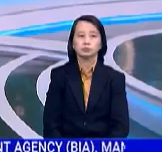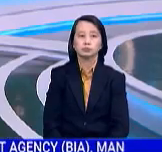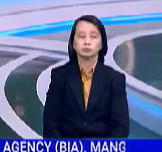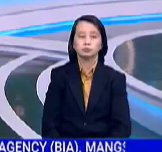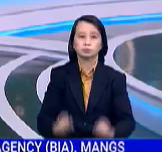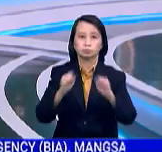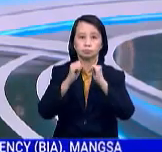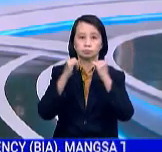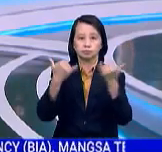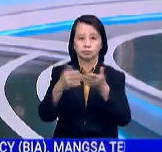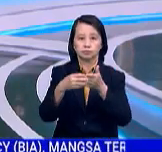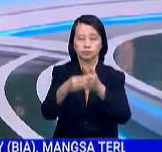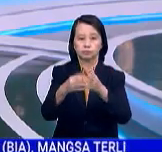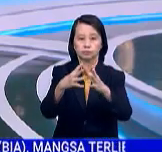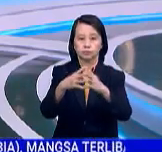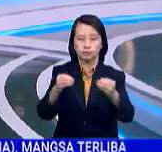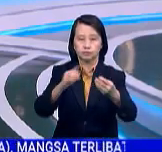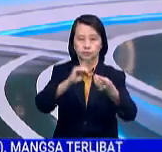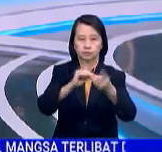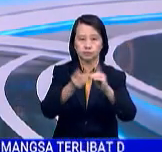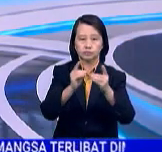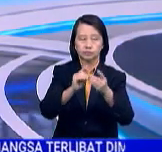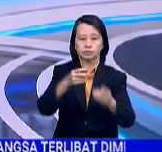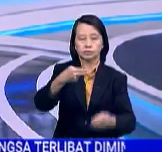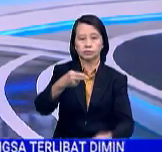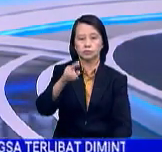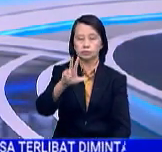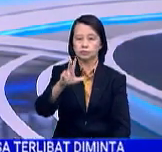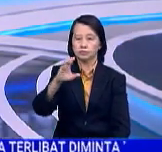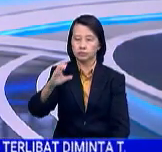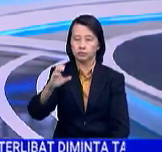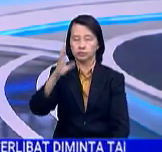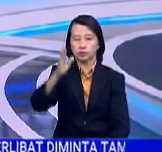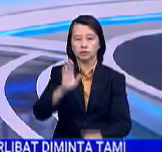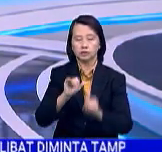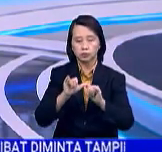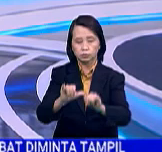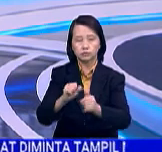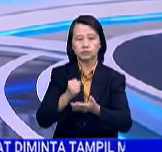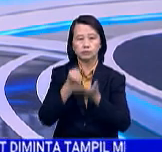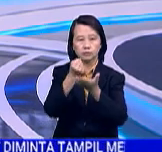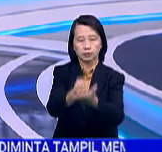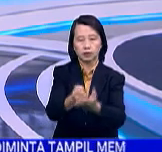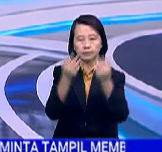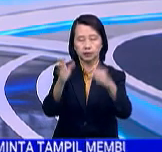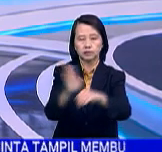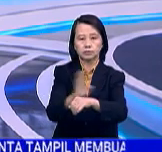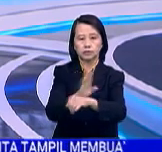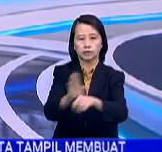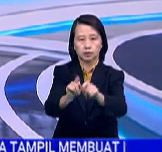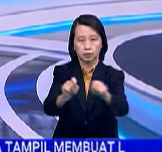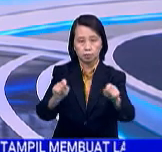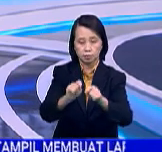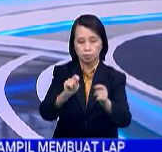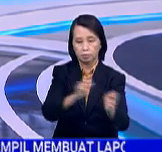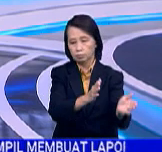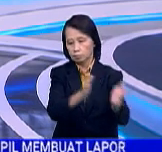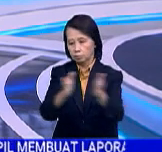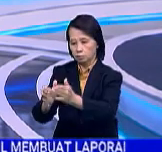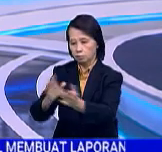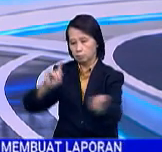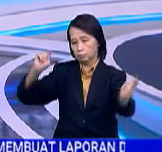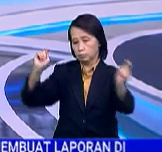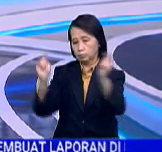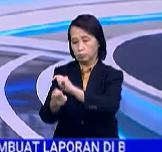Syarikat peneraju penyelesaian digital H3C akan terus membantu lebih banyak perniagaan tempatan untuk beralih ke arah